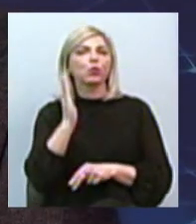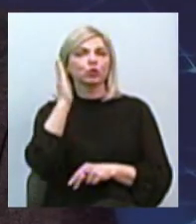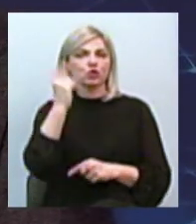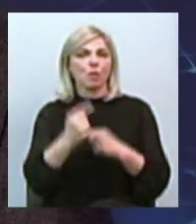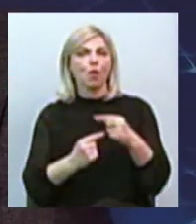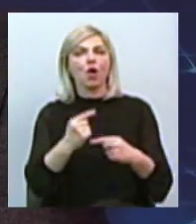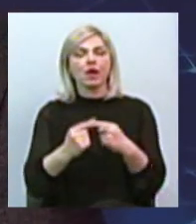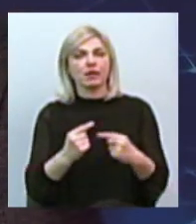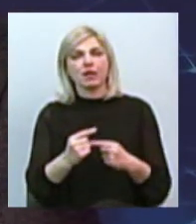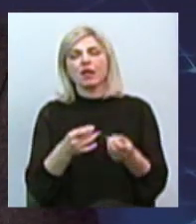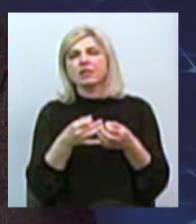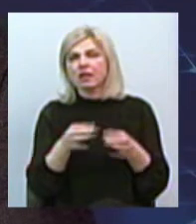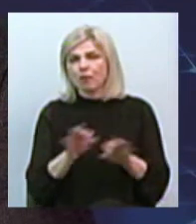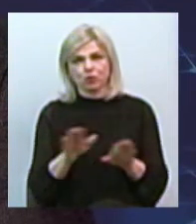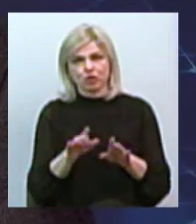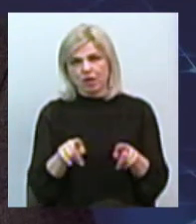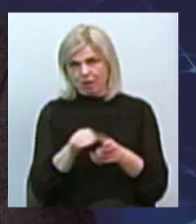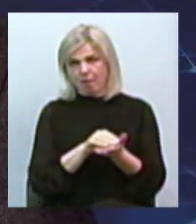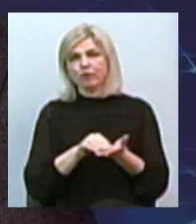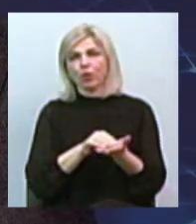недопущенні подобного.